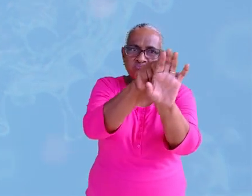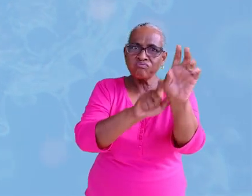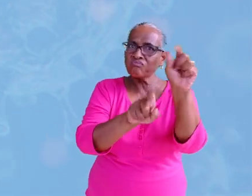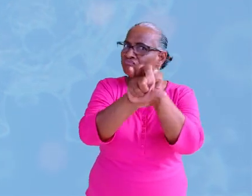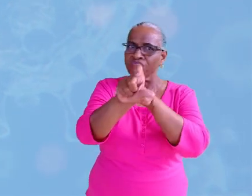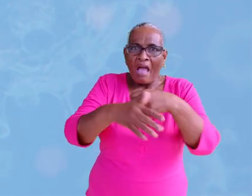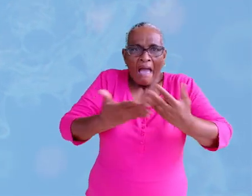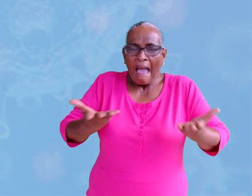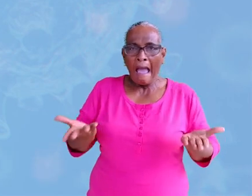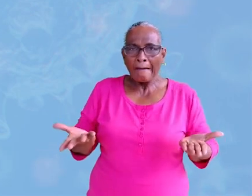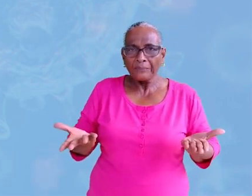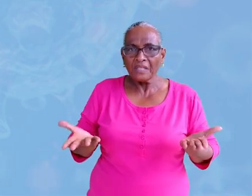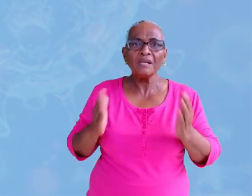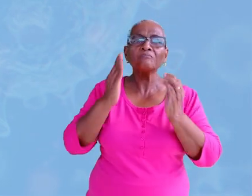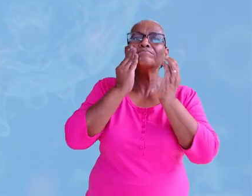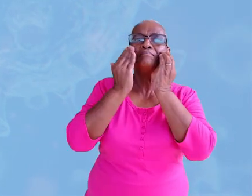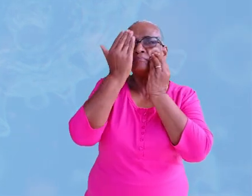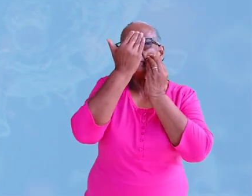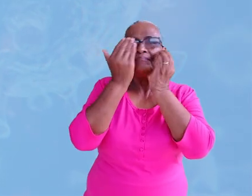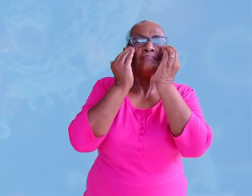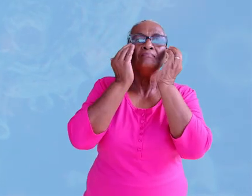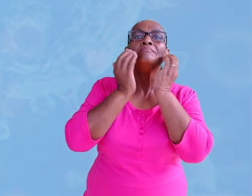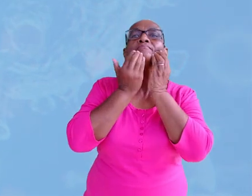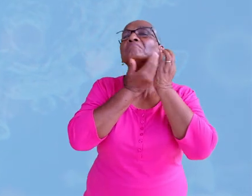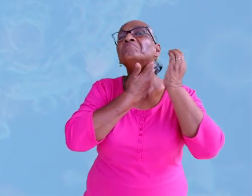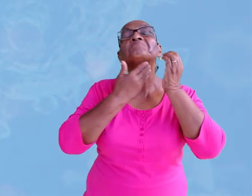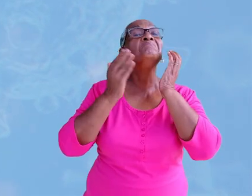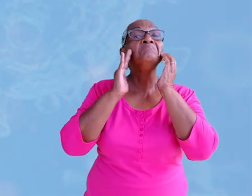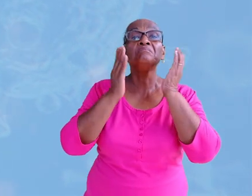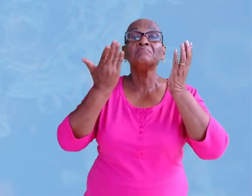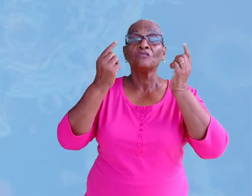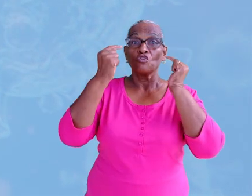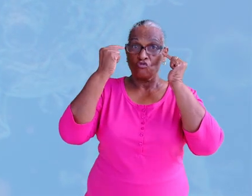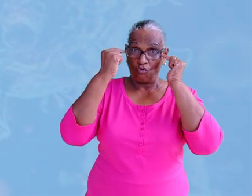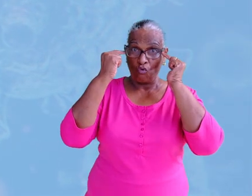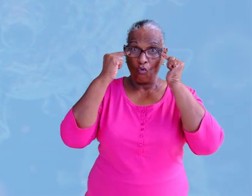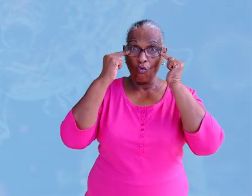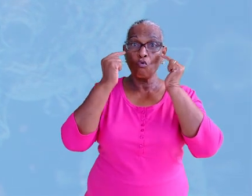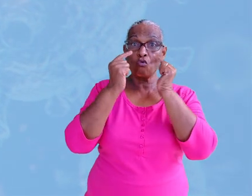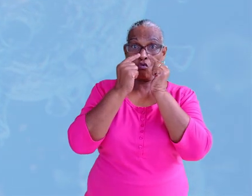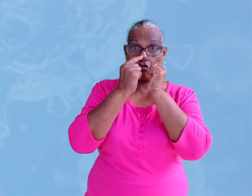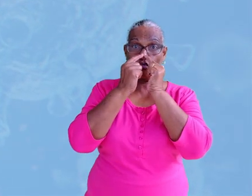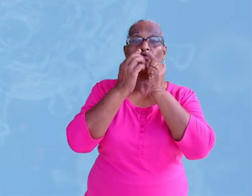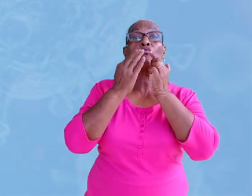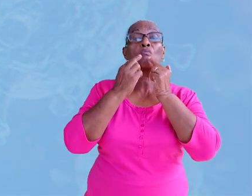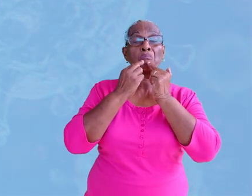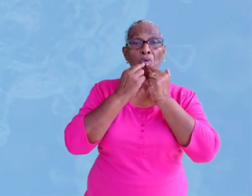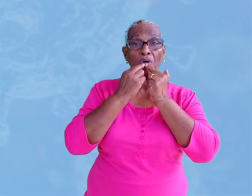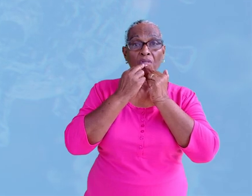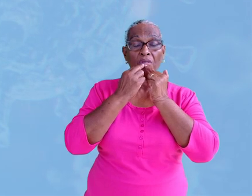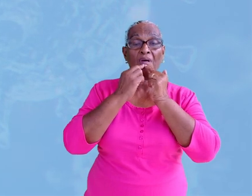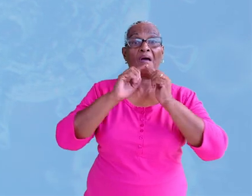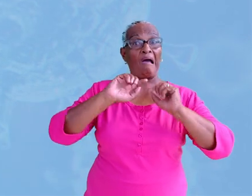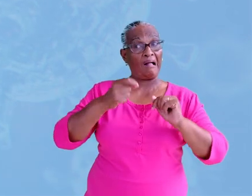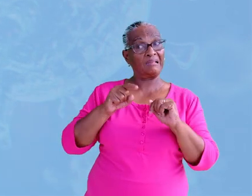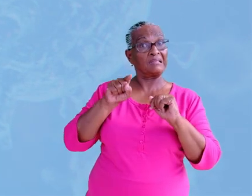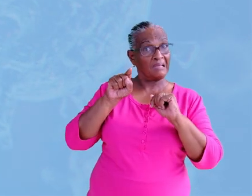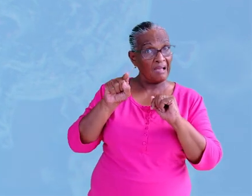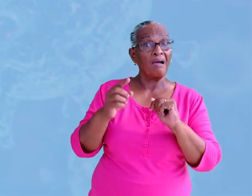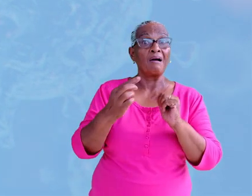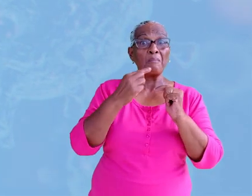wassen of te desinfecteren, in je gezicht gaat wrijven. Oog, neus, mond.